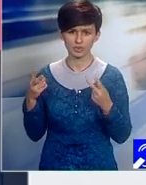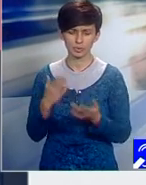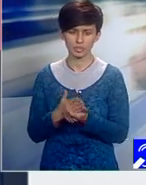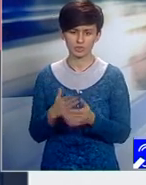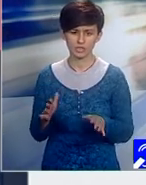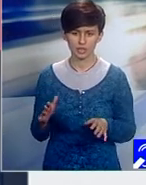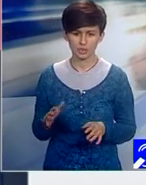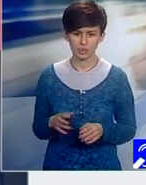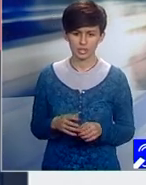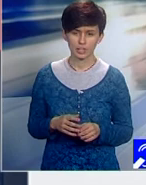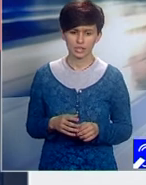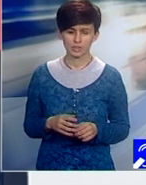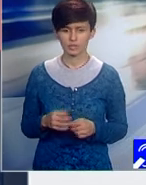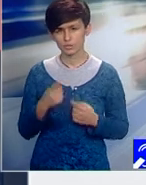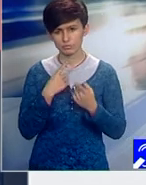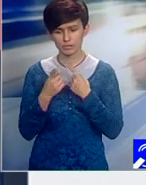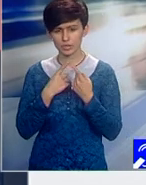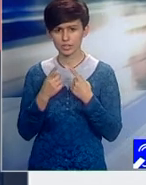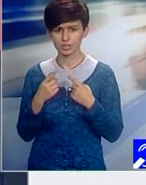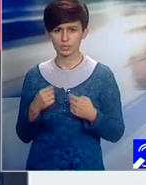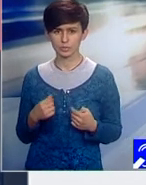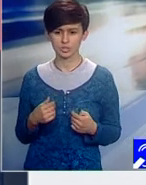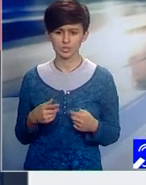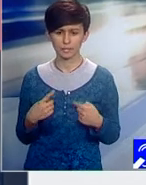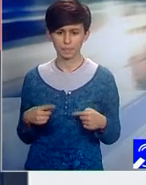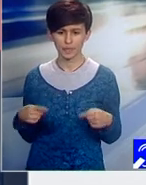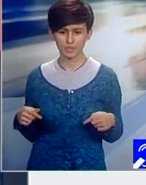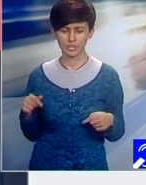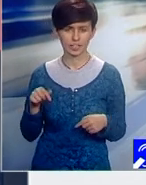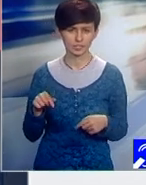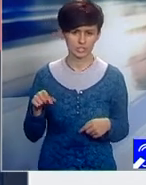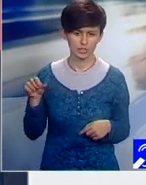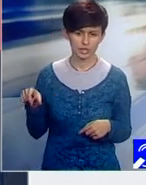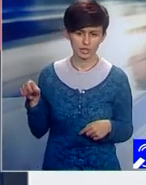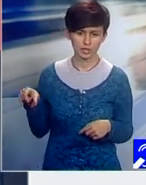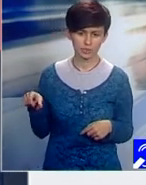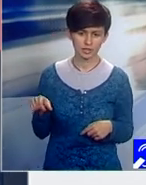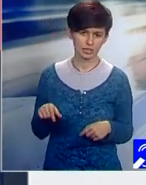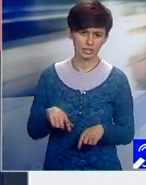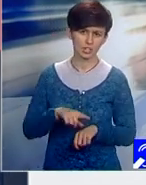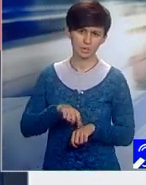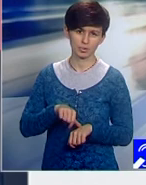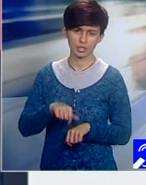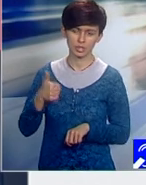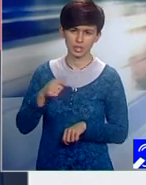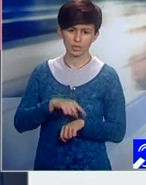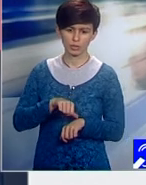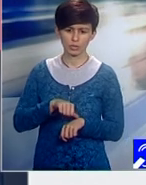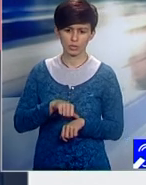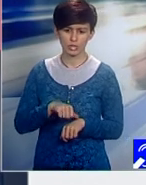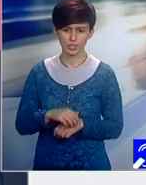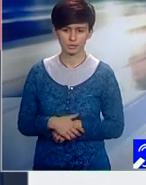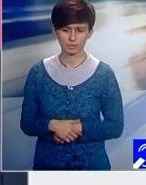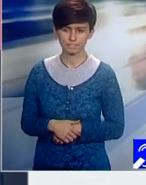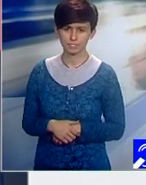o discuție între aceștia de în jur de o oră, cred că s-a lungit. Practic cu